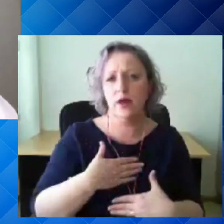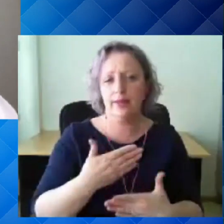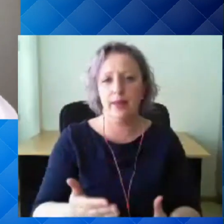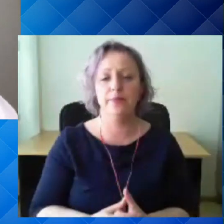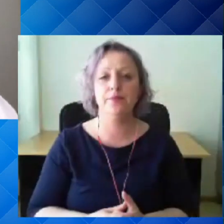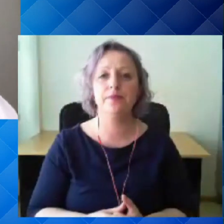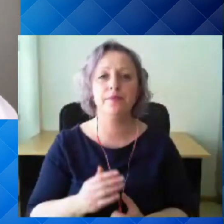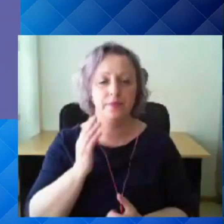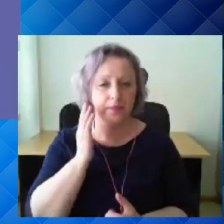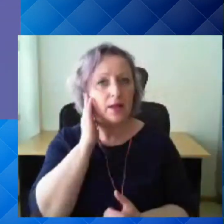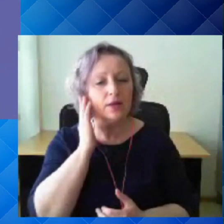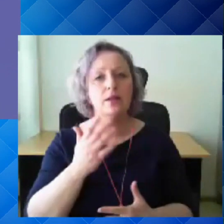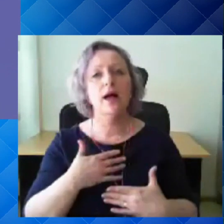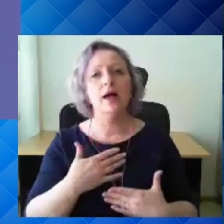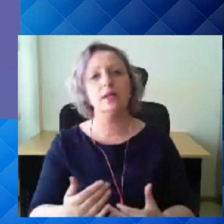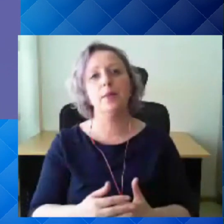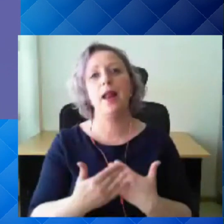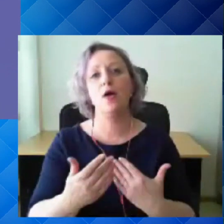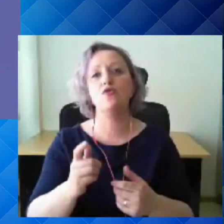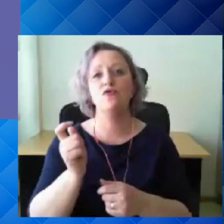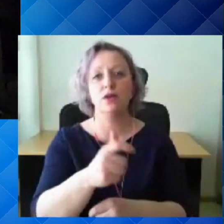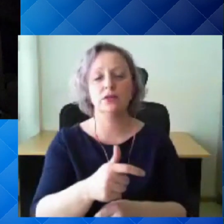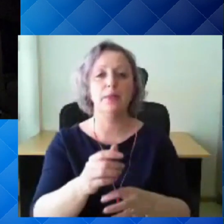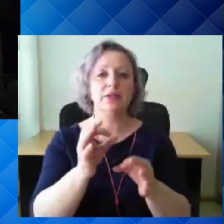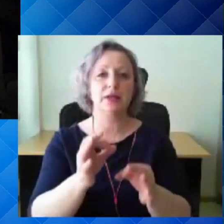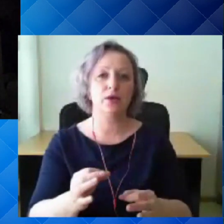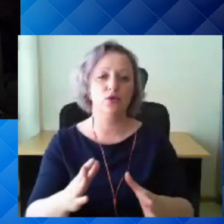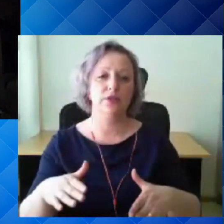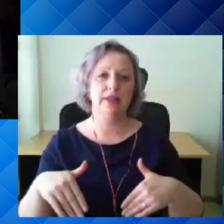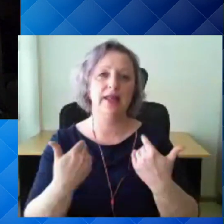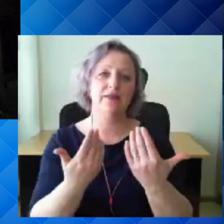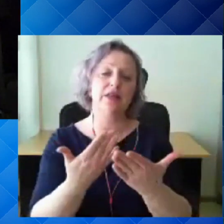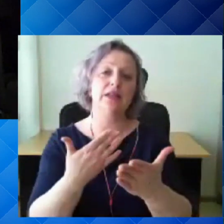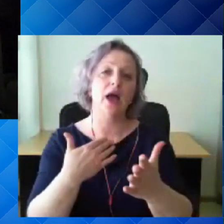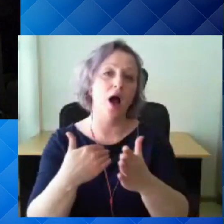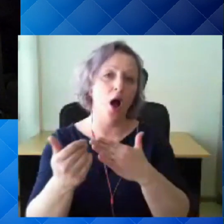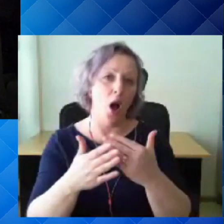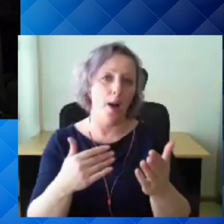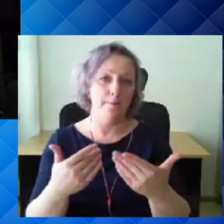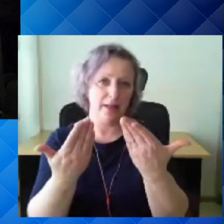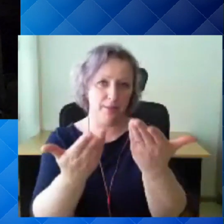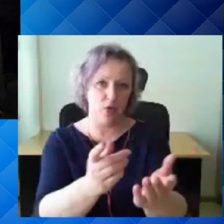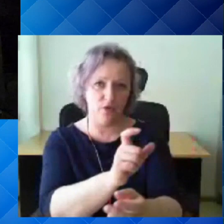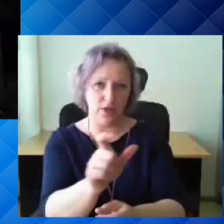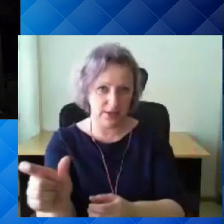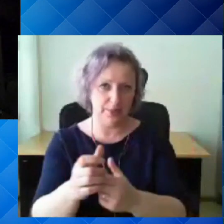Nii on tähja, nüüd on vastamise õikus siis tervise ameti peadirektor asetäitel Marianne Härman.